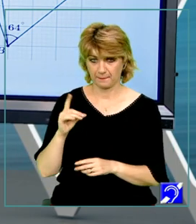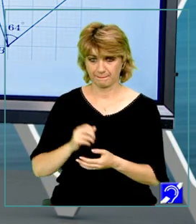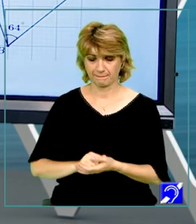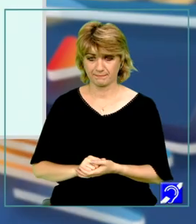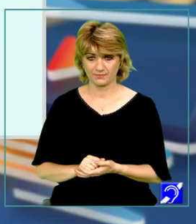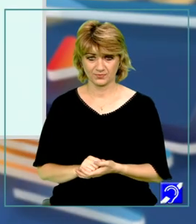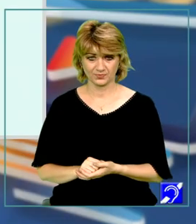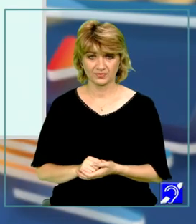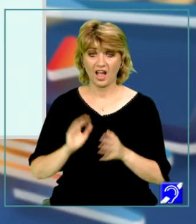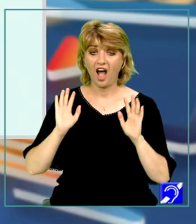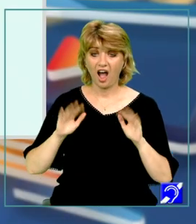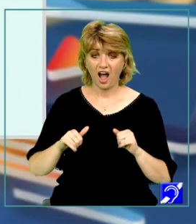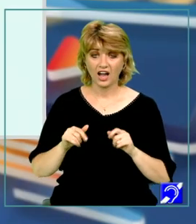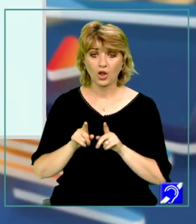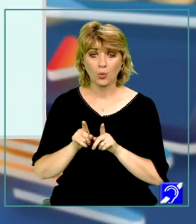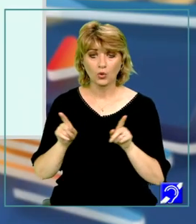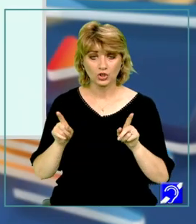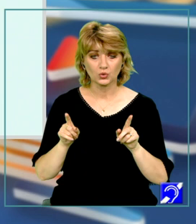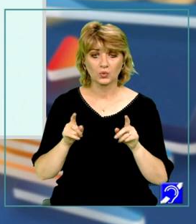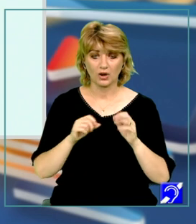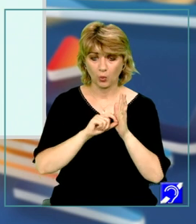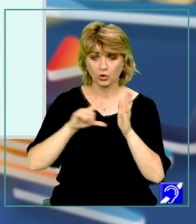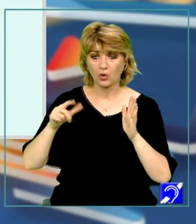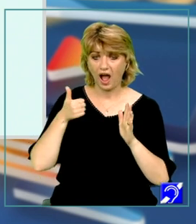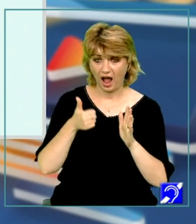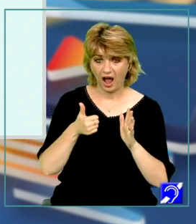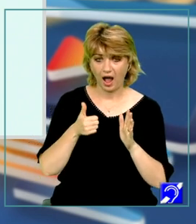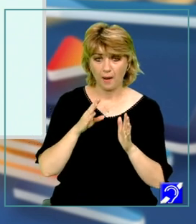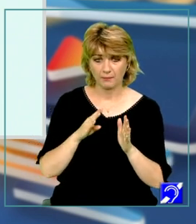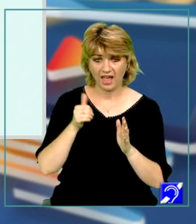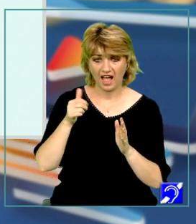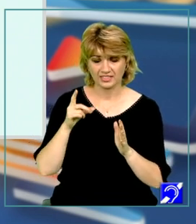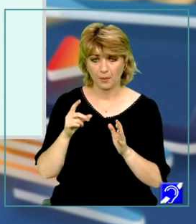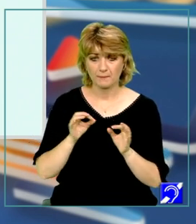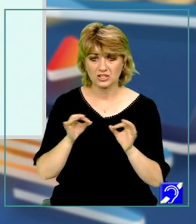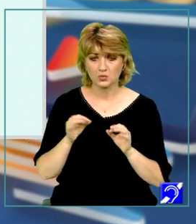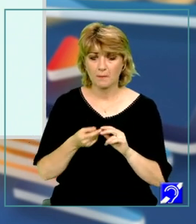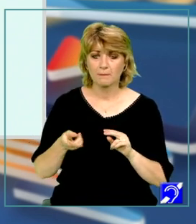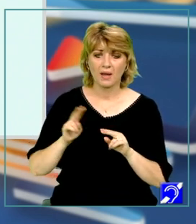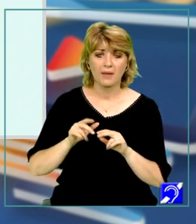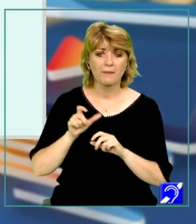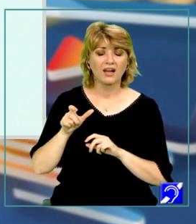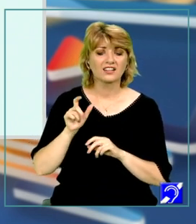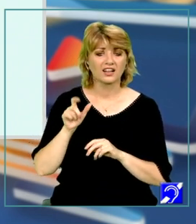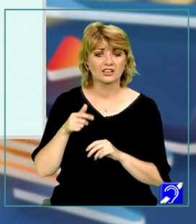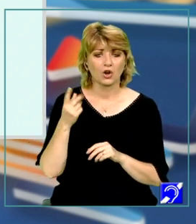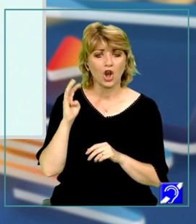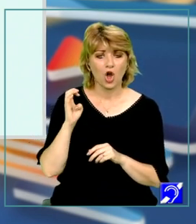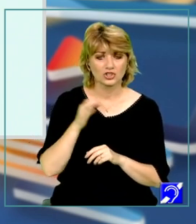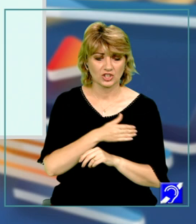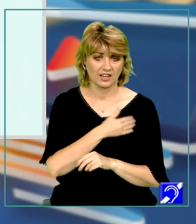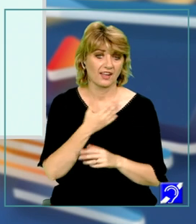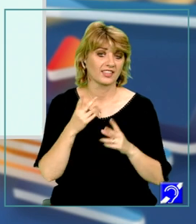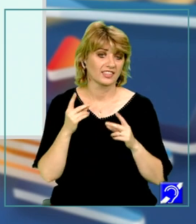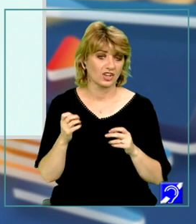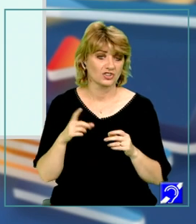are unghiul din vârful A, BAD, cu măsura mai mare decât 90 de grade, deci